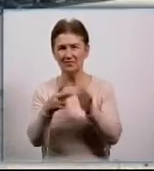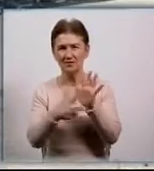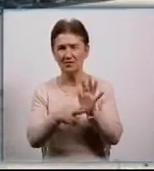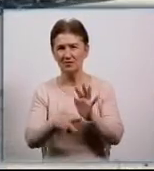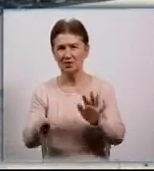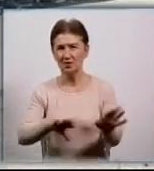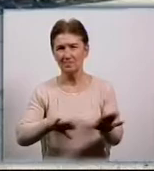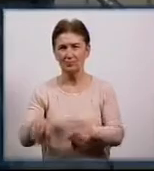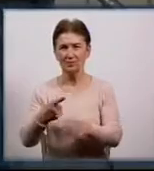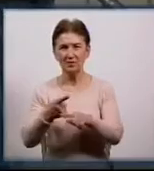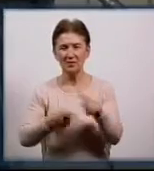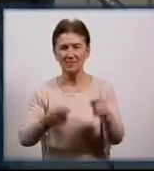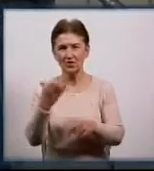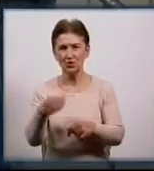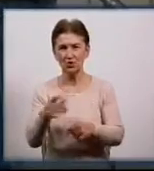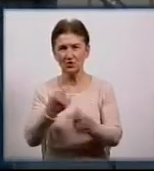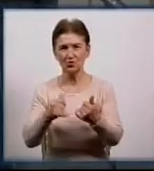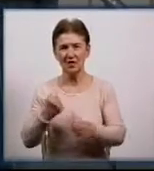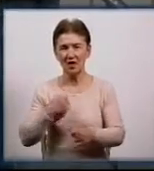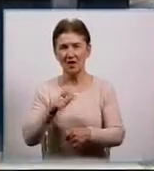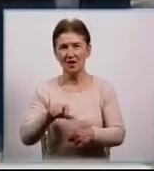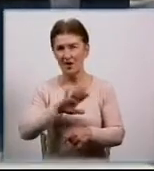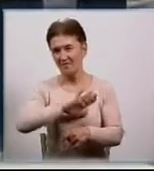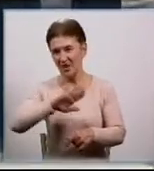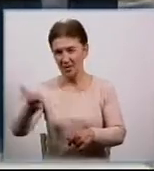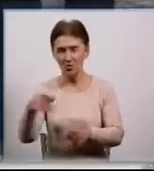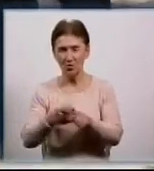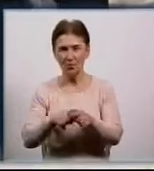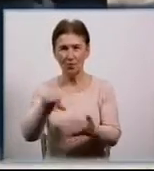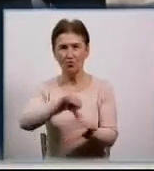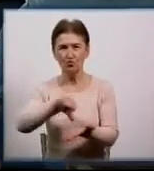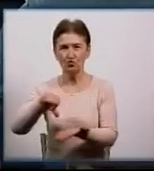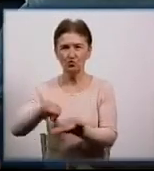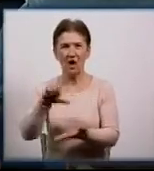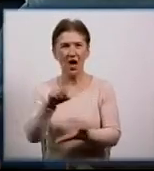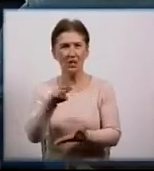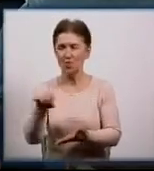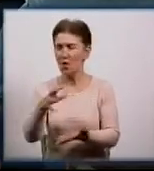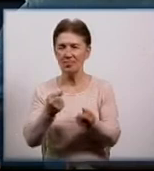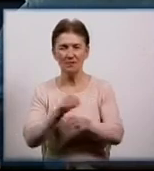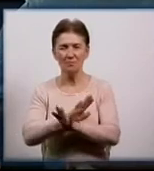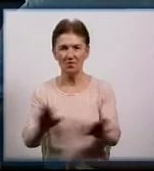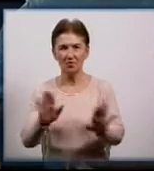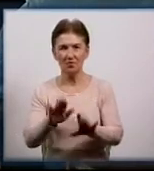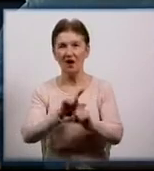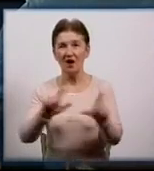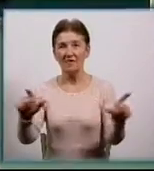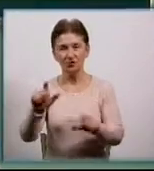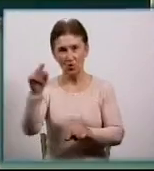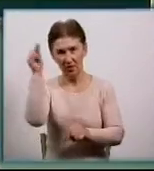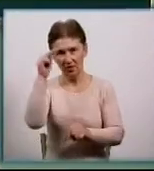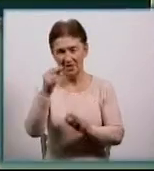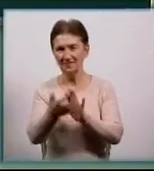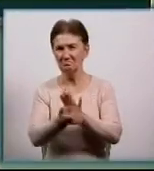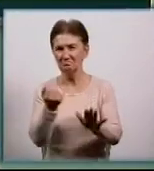Півсотні юнаків з Кировоградщини вирушили сьогодні на службу в армію. Участі в АТО вони не братимуть. У школах Крипівницького з'явилися шопи. Це